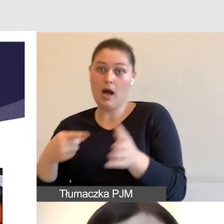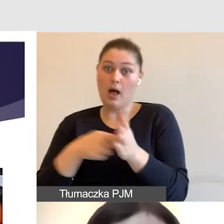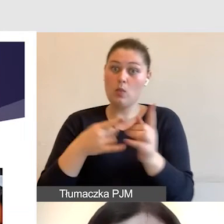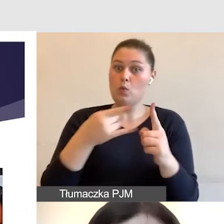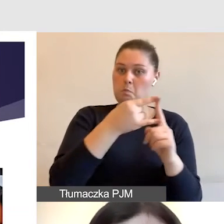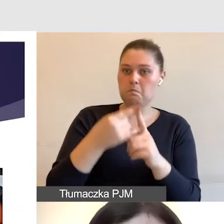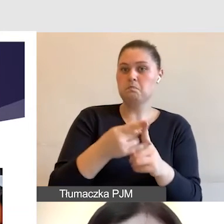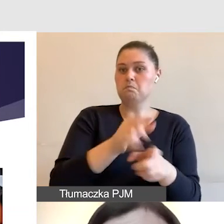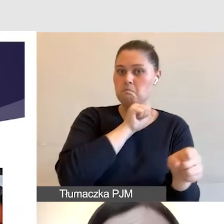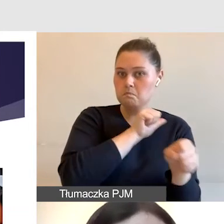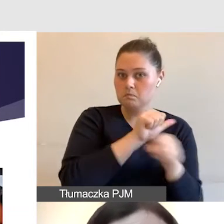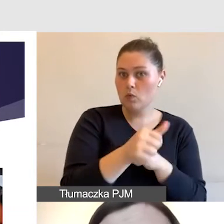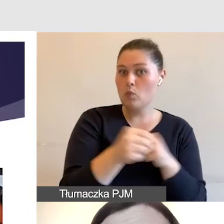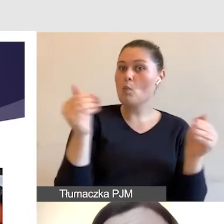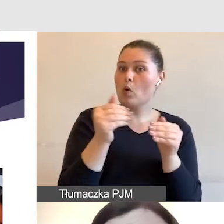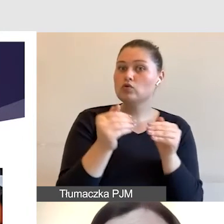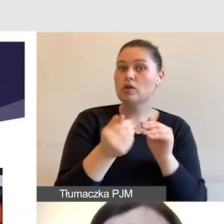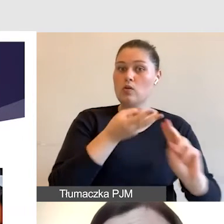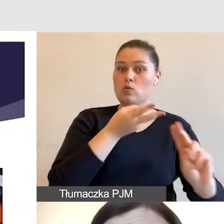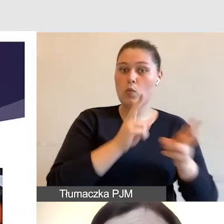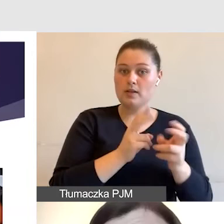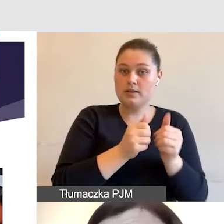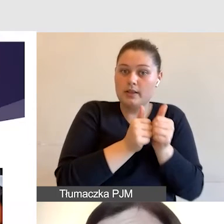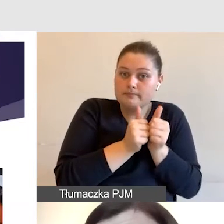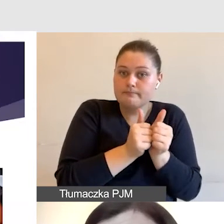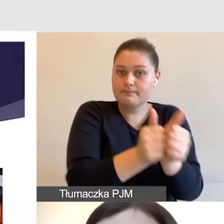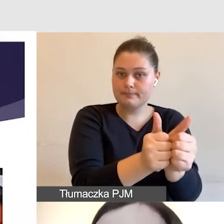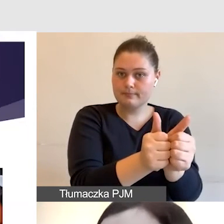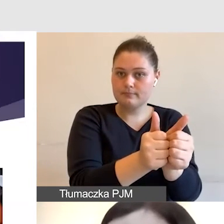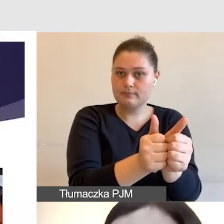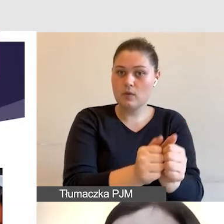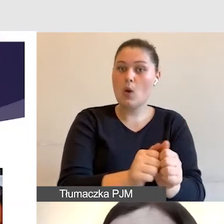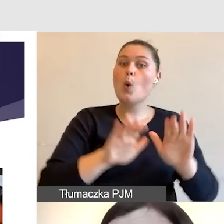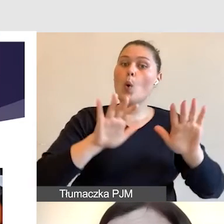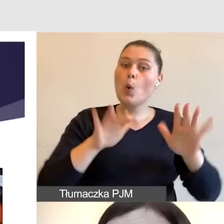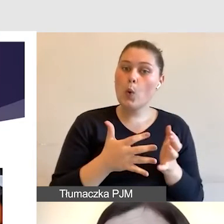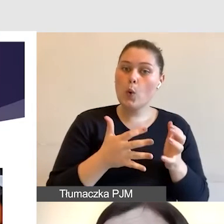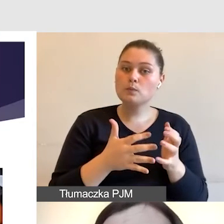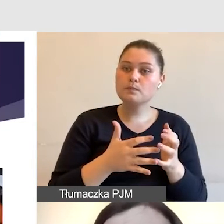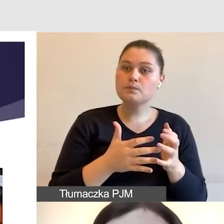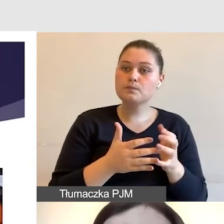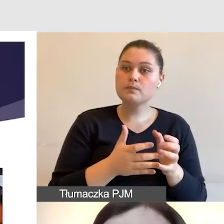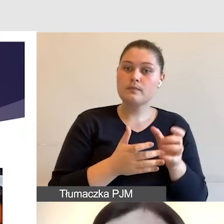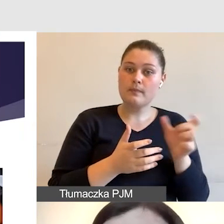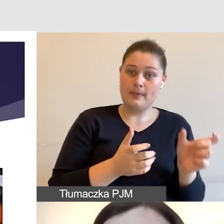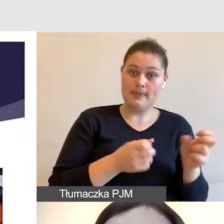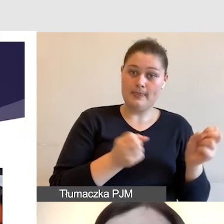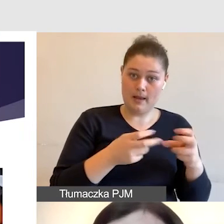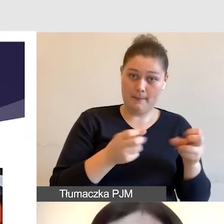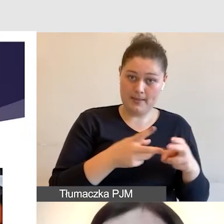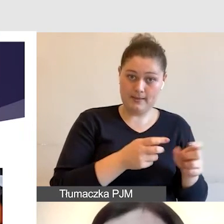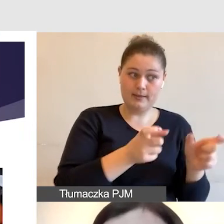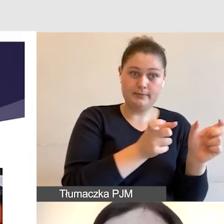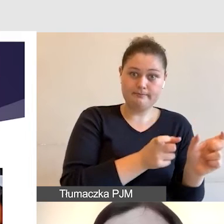tłumaczenia symultaniczne, czyli obok napisów, obok tłumaczenia na język migowy możemy zapewnić